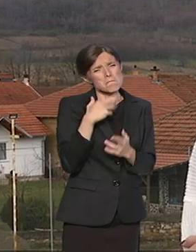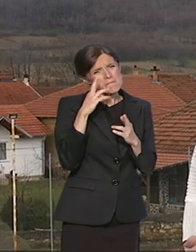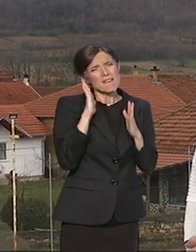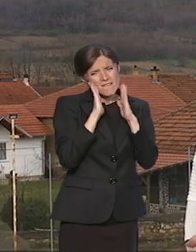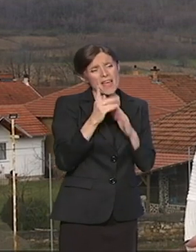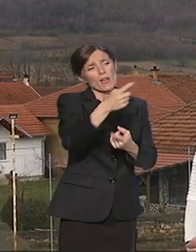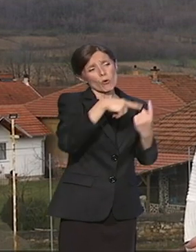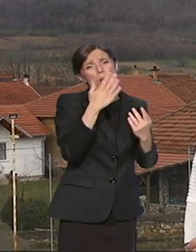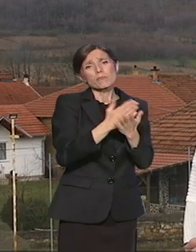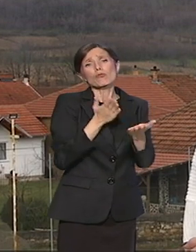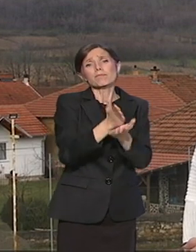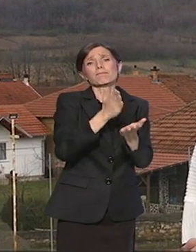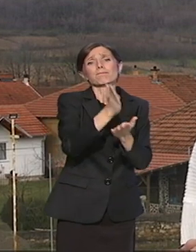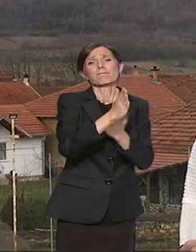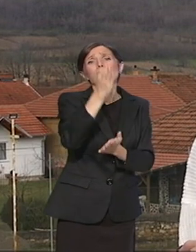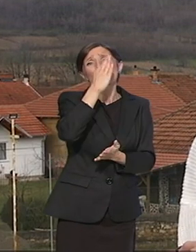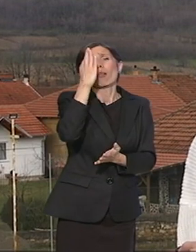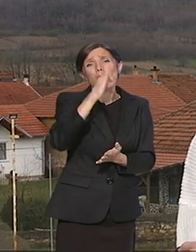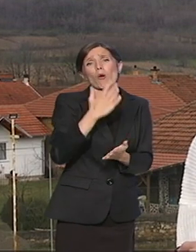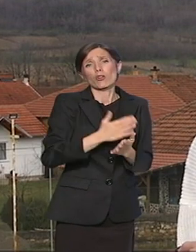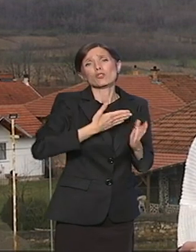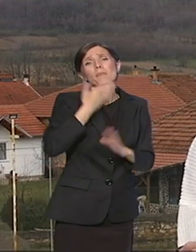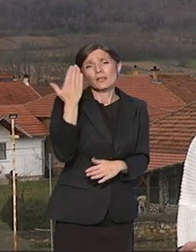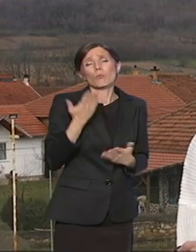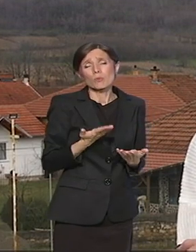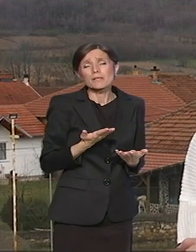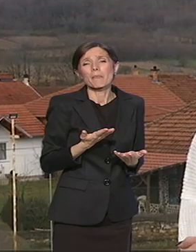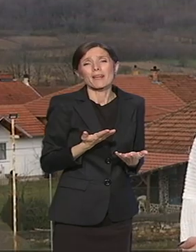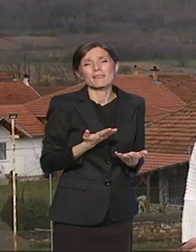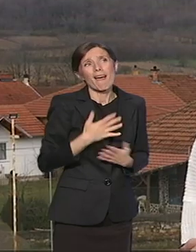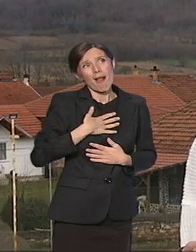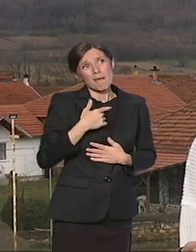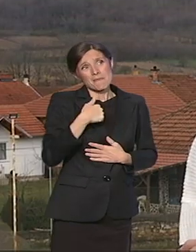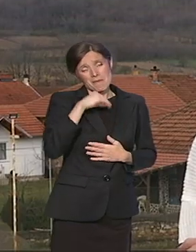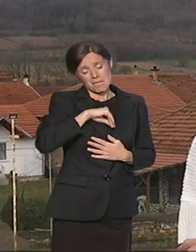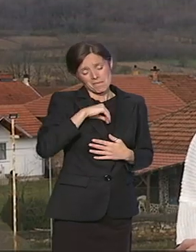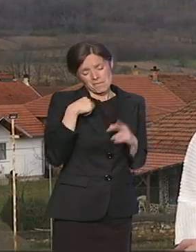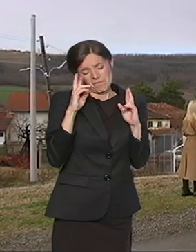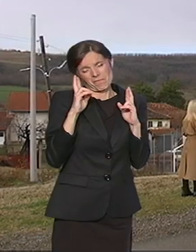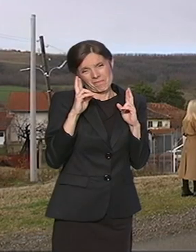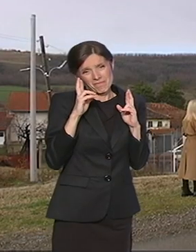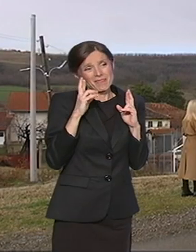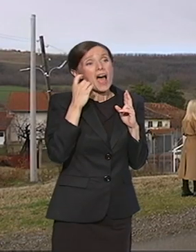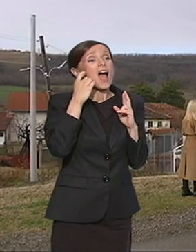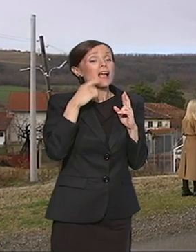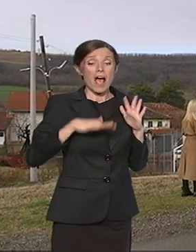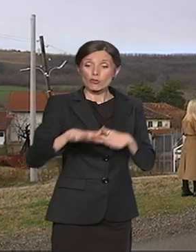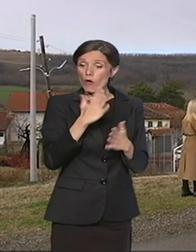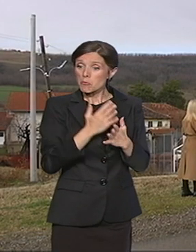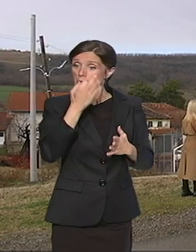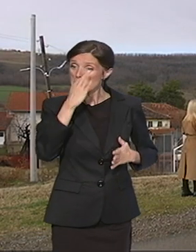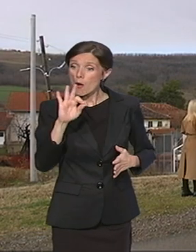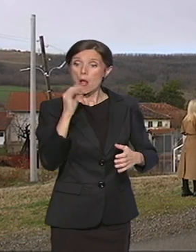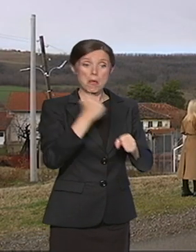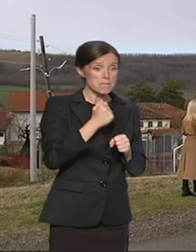se snaći gore, ali opet nadam se da će se vratiti, naravno, kada bude bilo posla i nešto